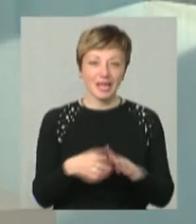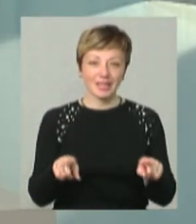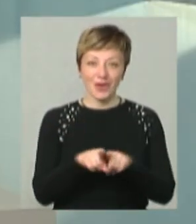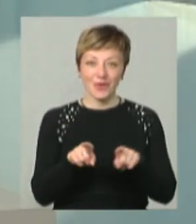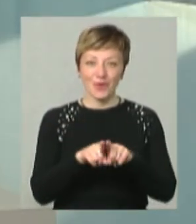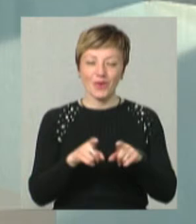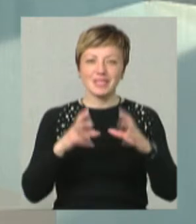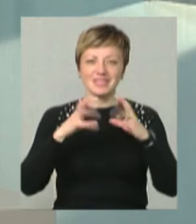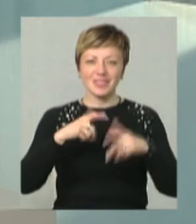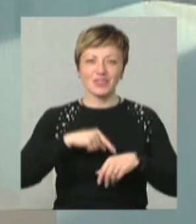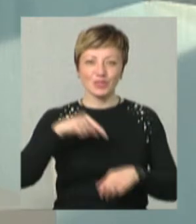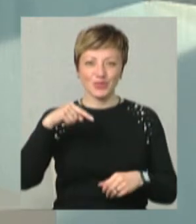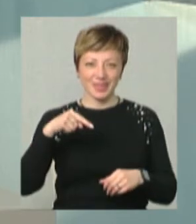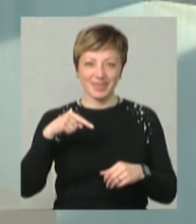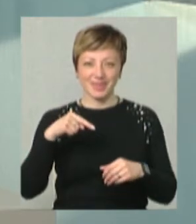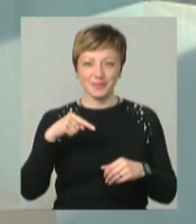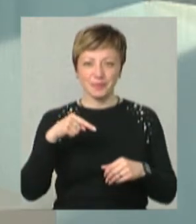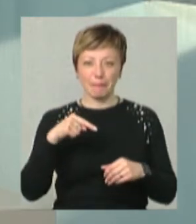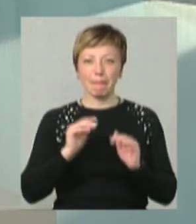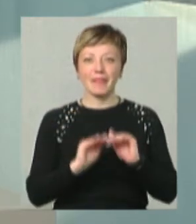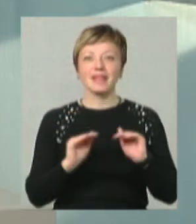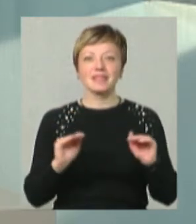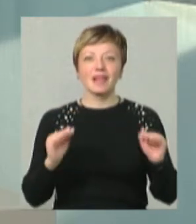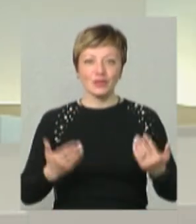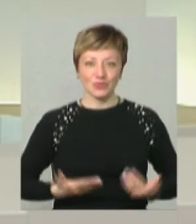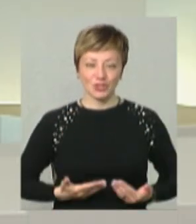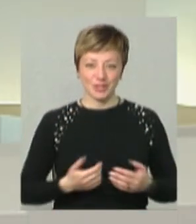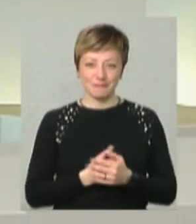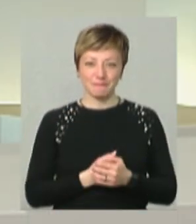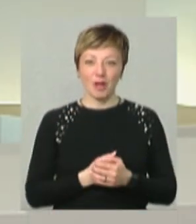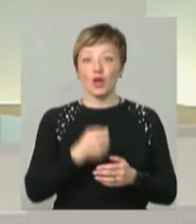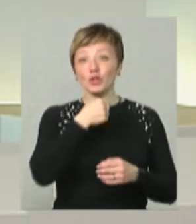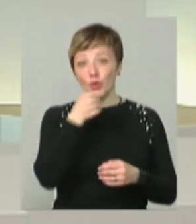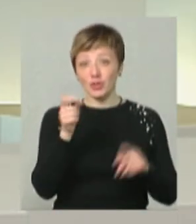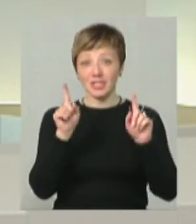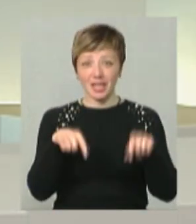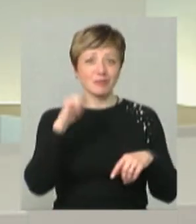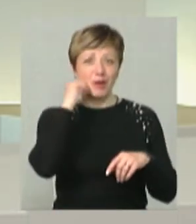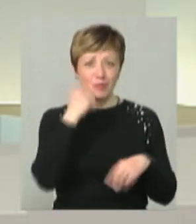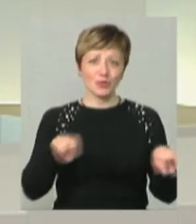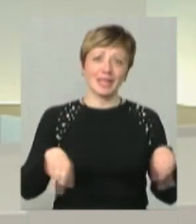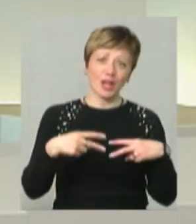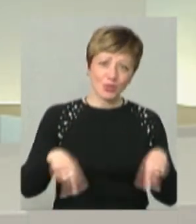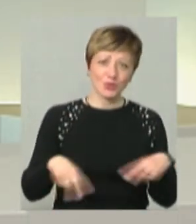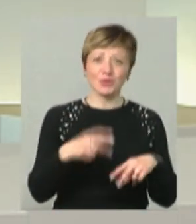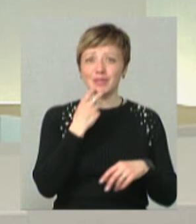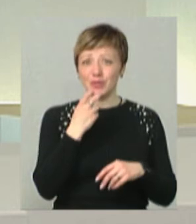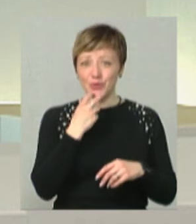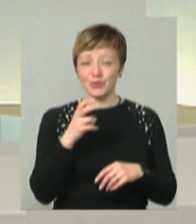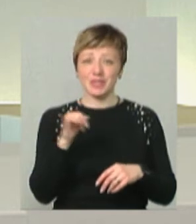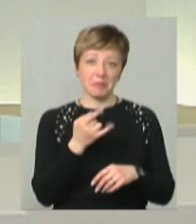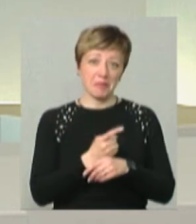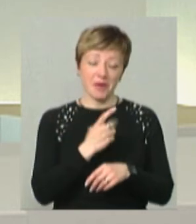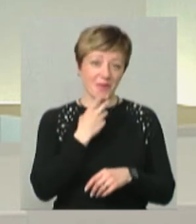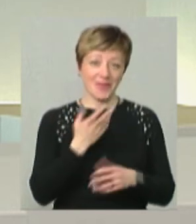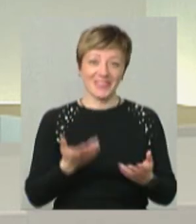світовідчуття дитячого в житті. Де дорослі теж там бабусі танцюють і сміються, їм